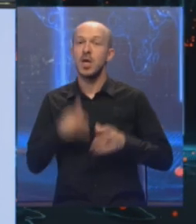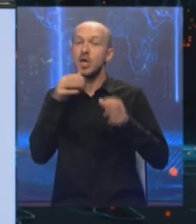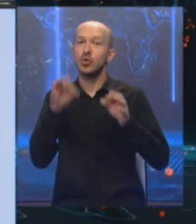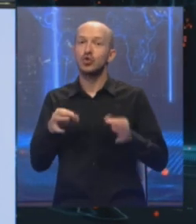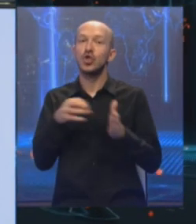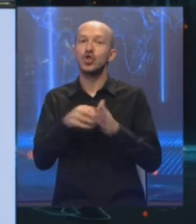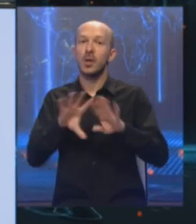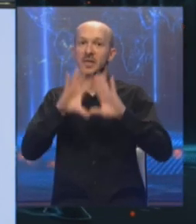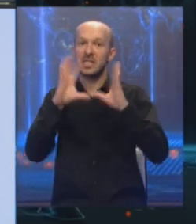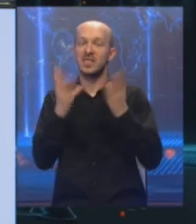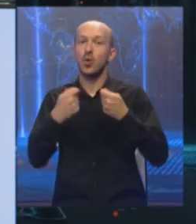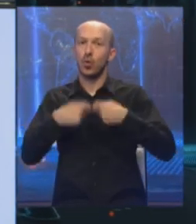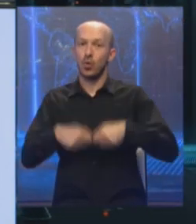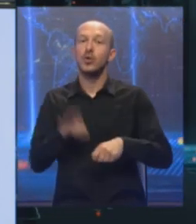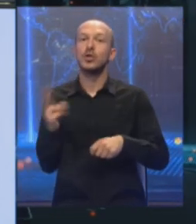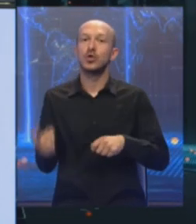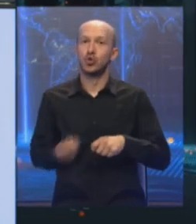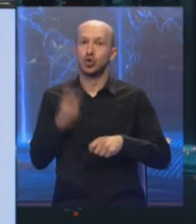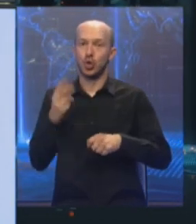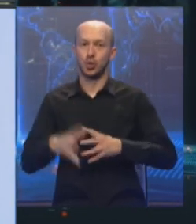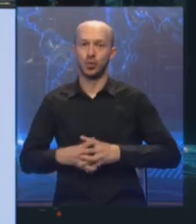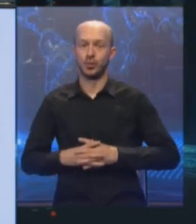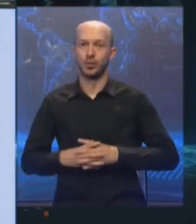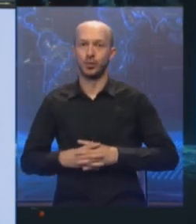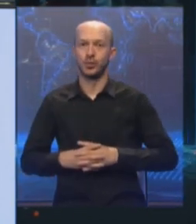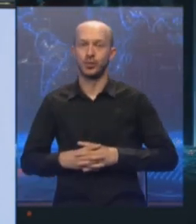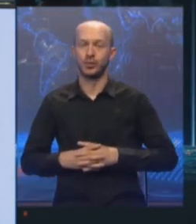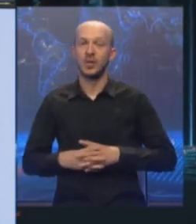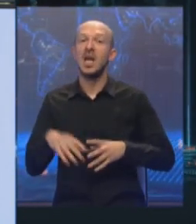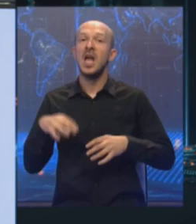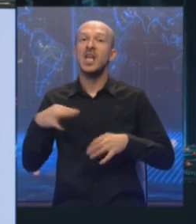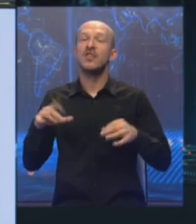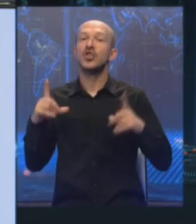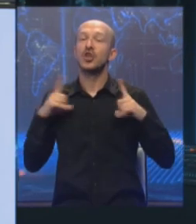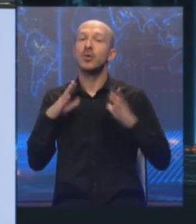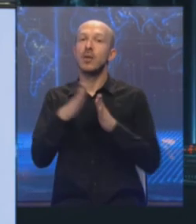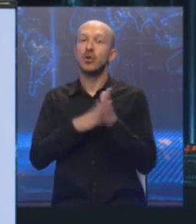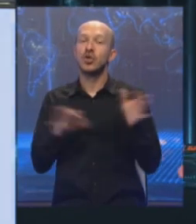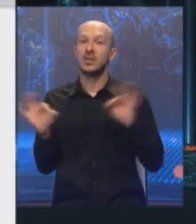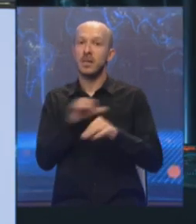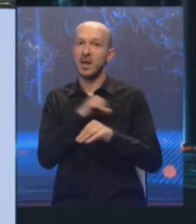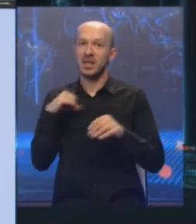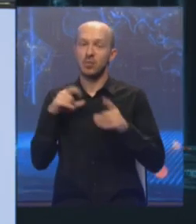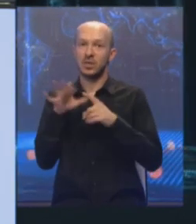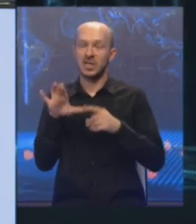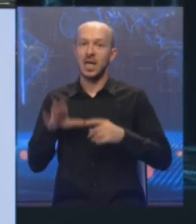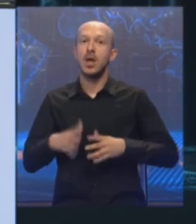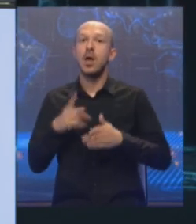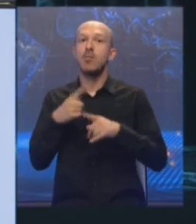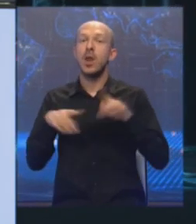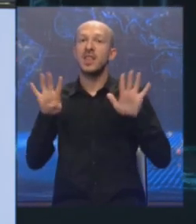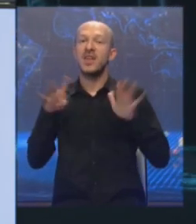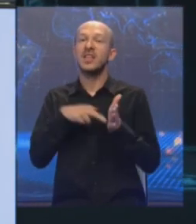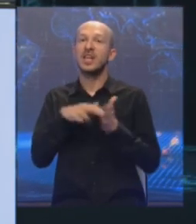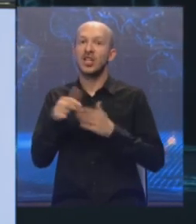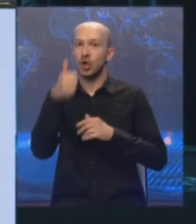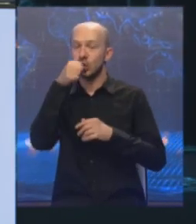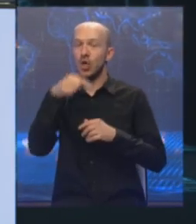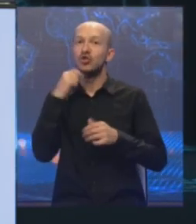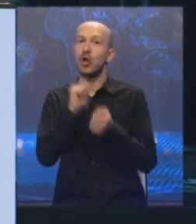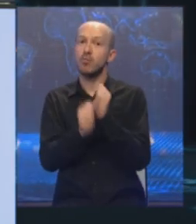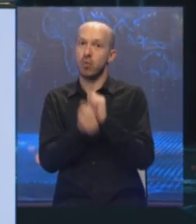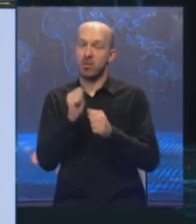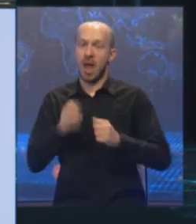šabi, svi u klubu to doslužuju. Tako da jedva čekamo da počne. Spremali smo se, pola devet kreće šef